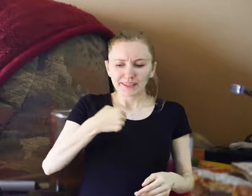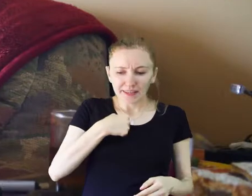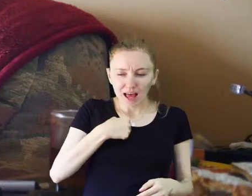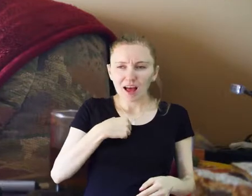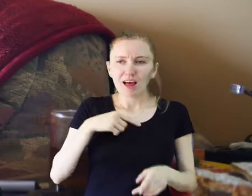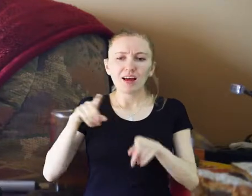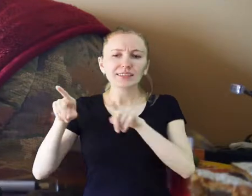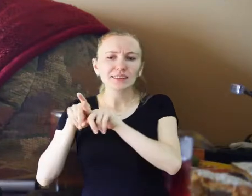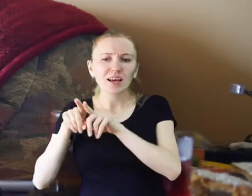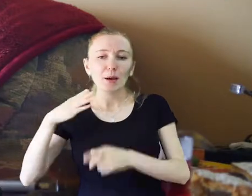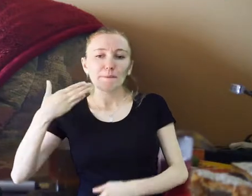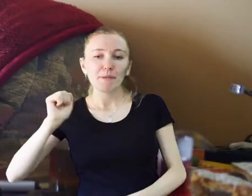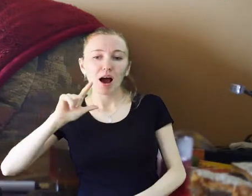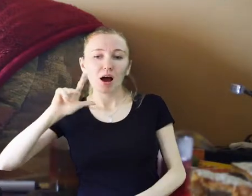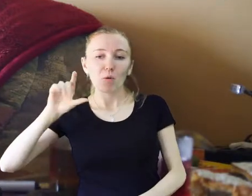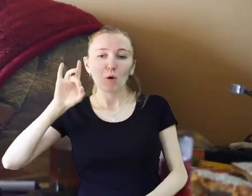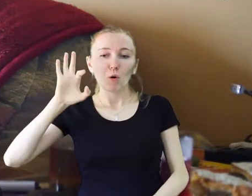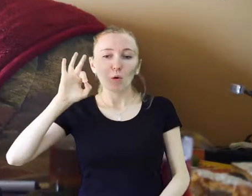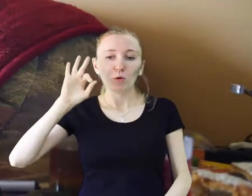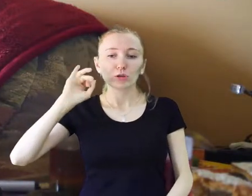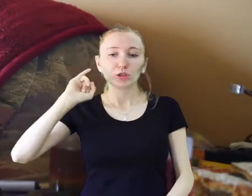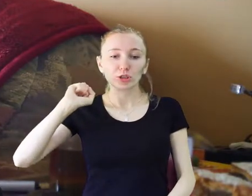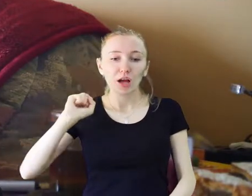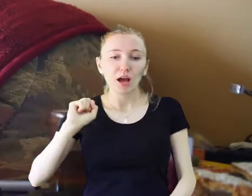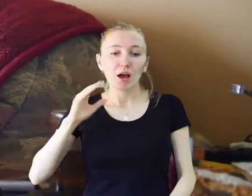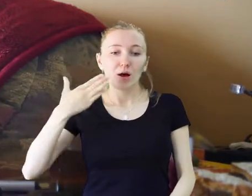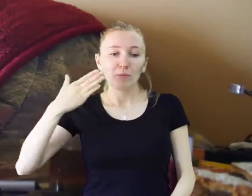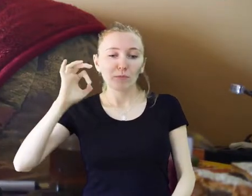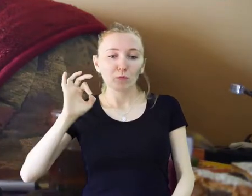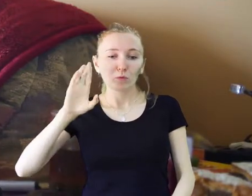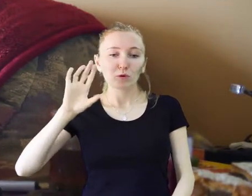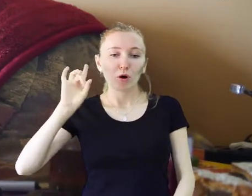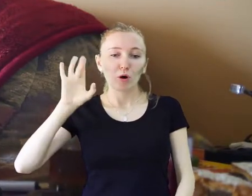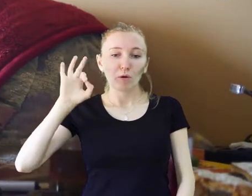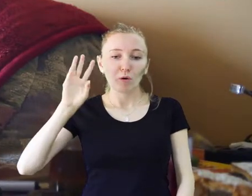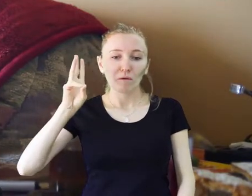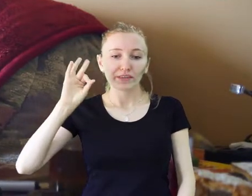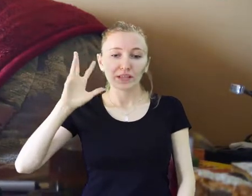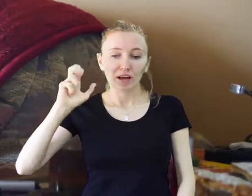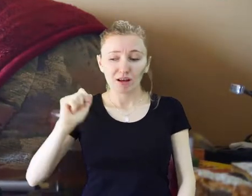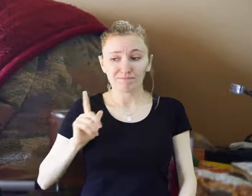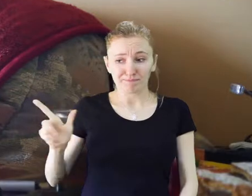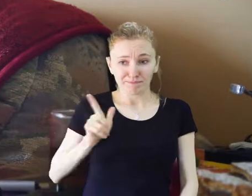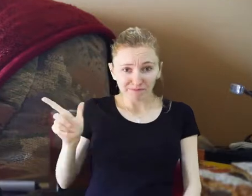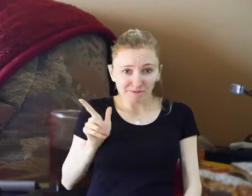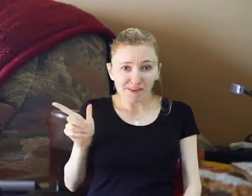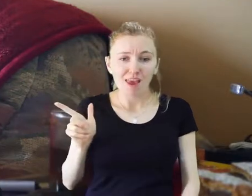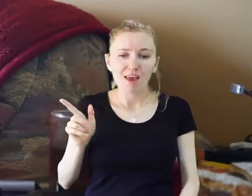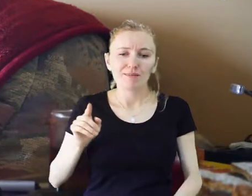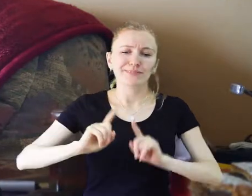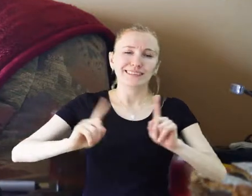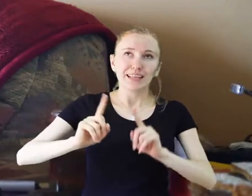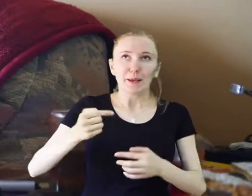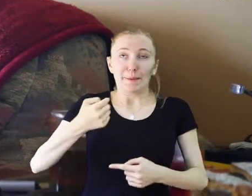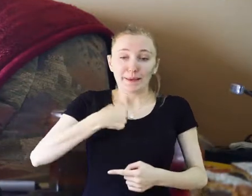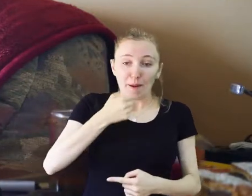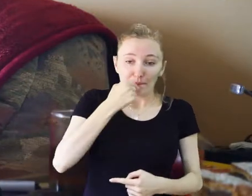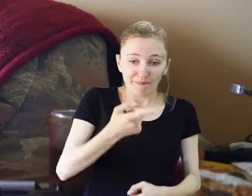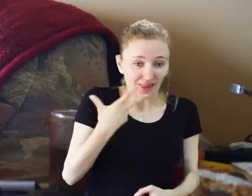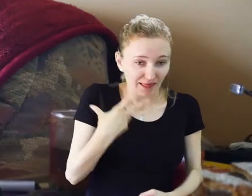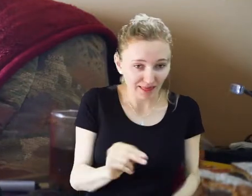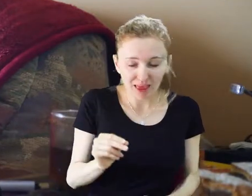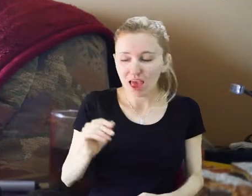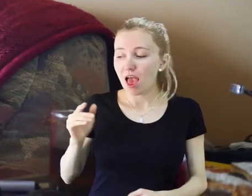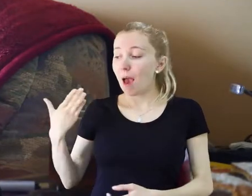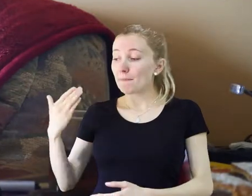propozycja właśnie tego, że mamy to oceniać. Te organizacje o tym niepełnosprawnych i oni